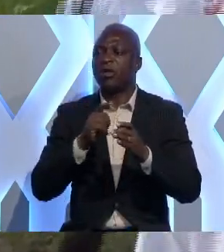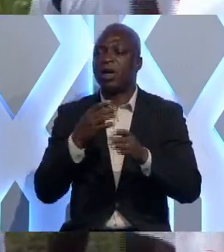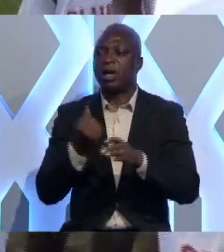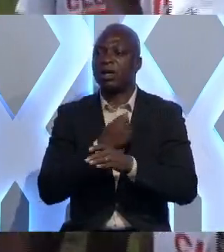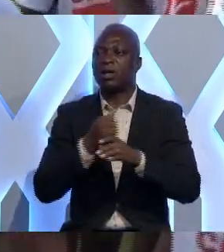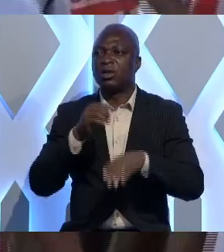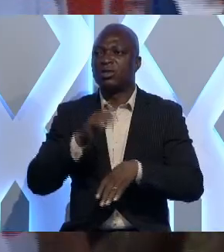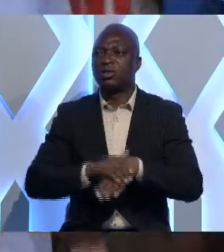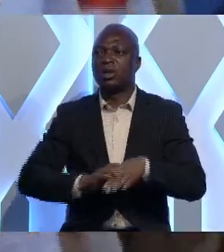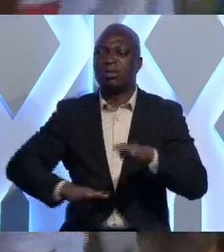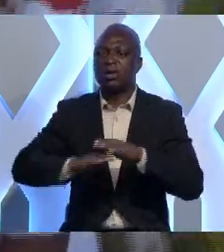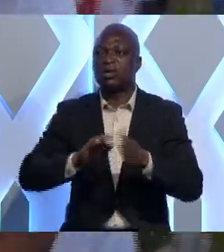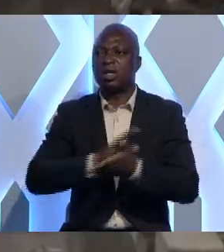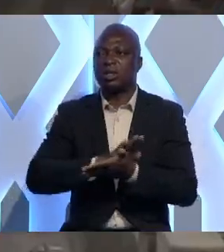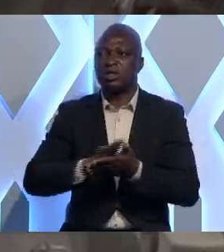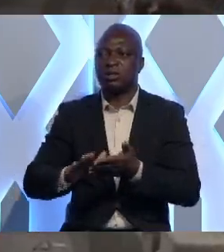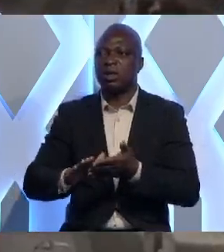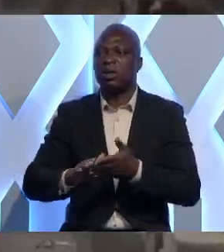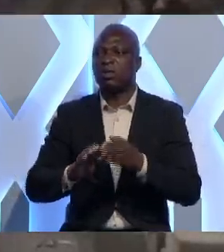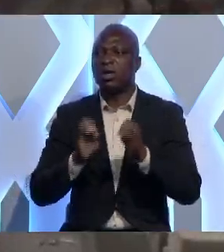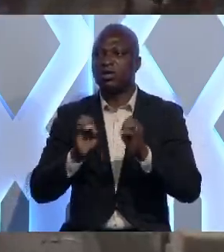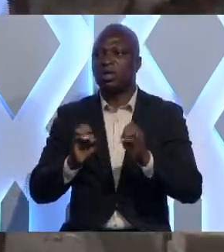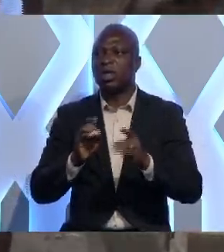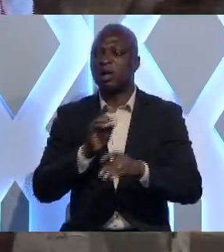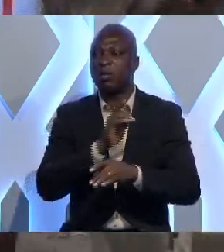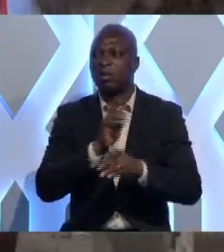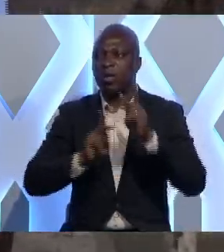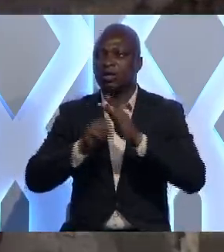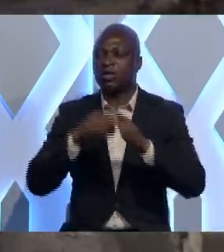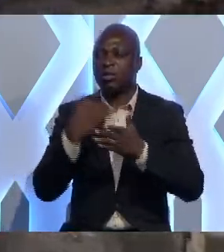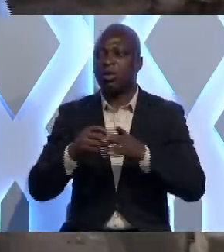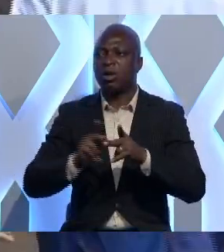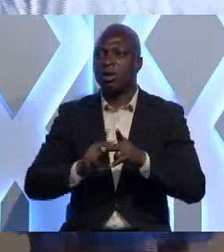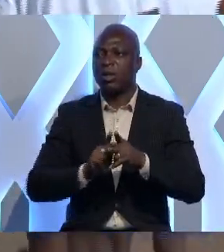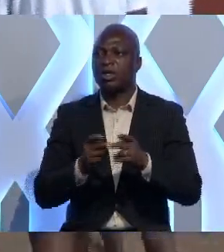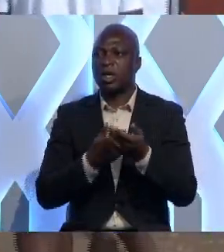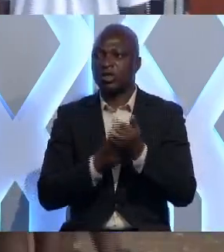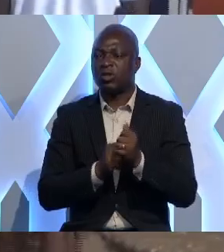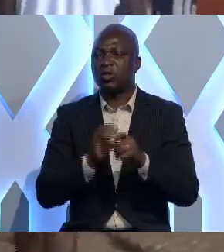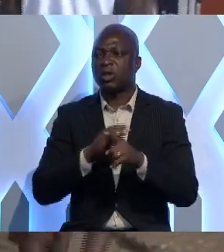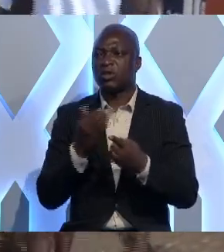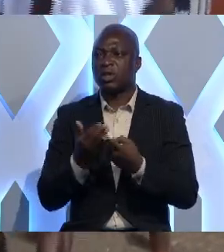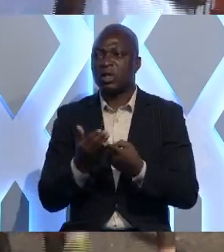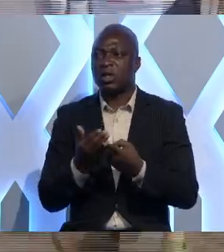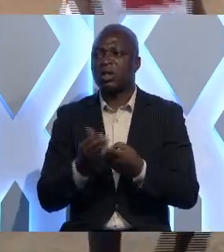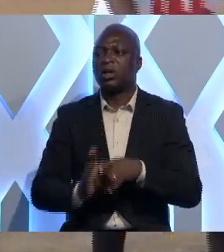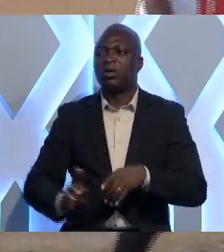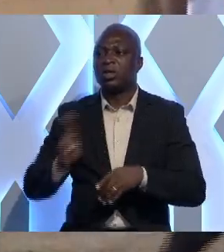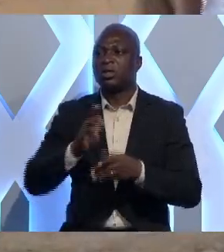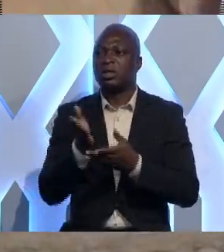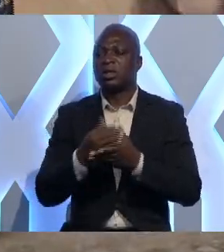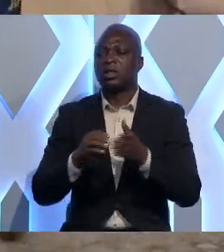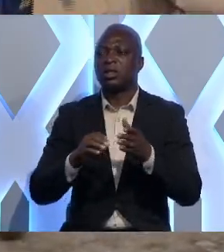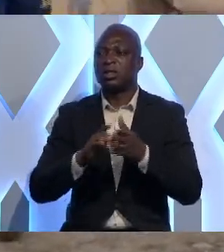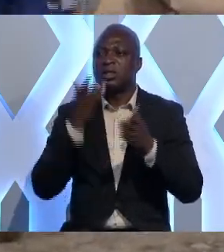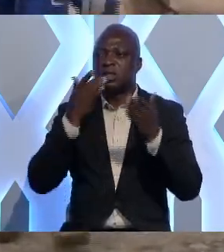sur l'assainissement un volet pour éduquer la population sur les bonnes pratiques à adopter en ce qui concerne l'usage des sachets